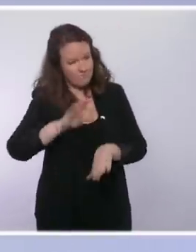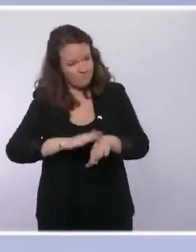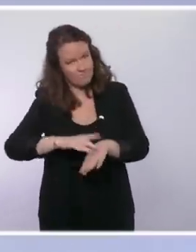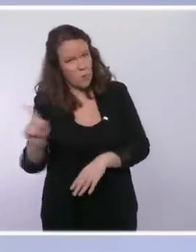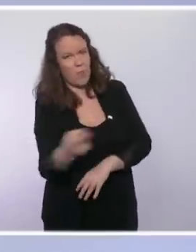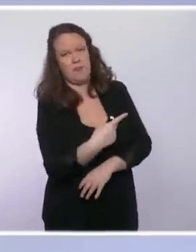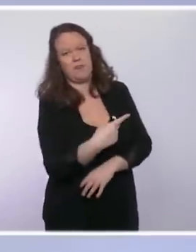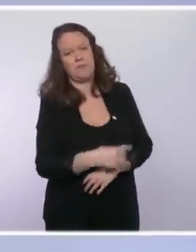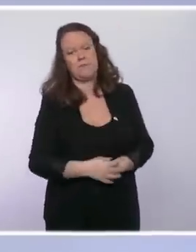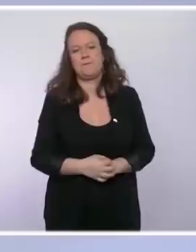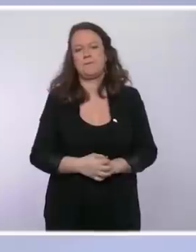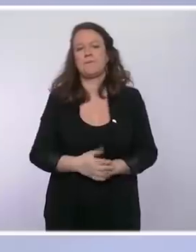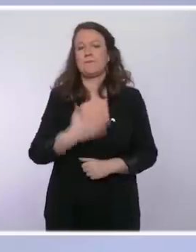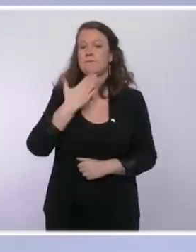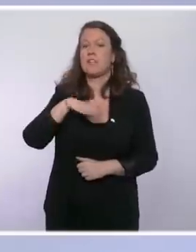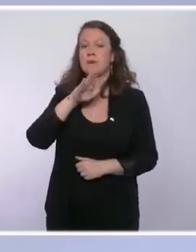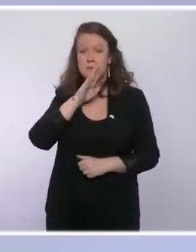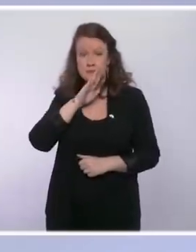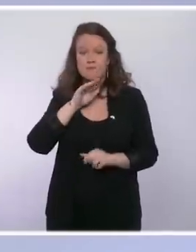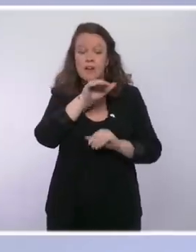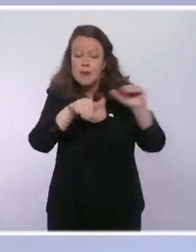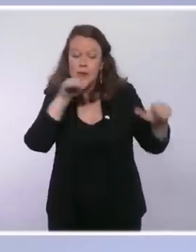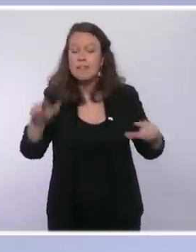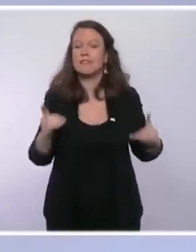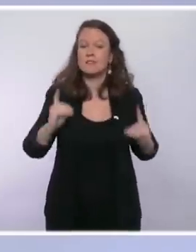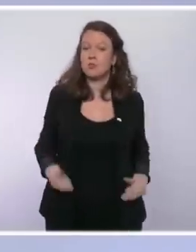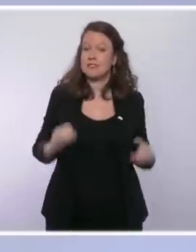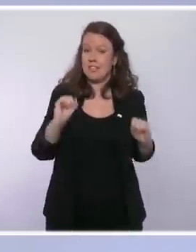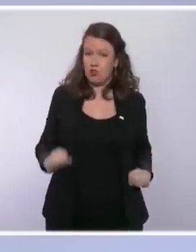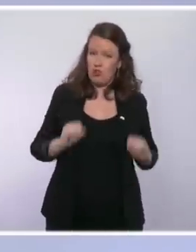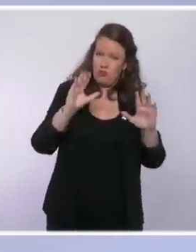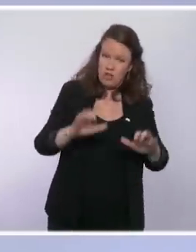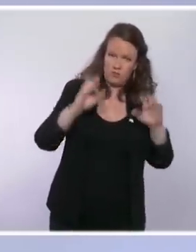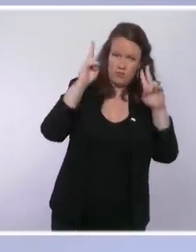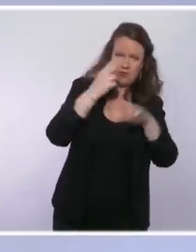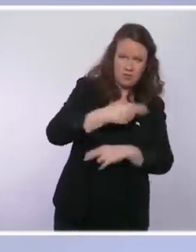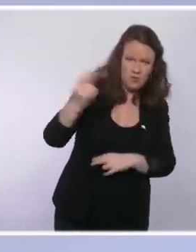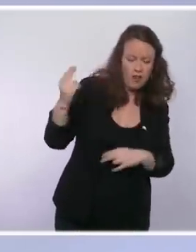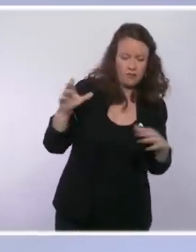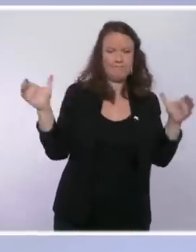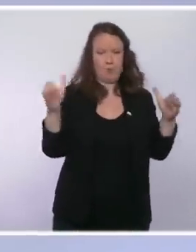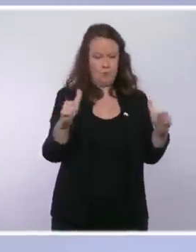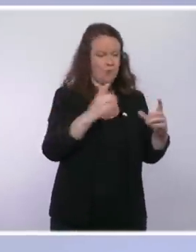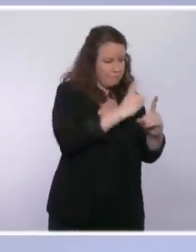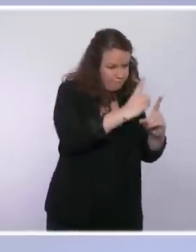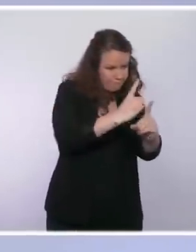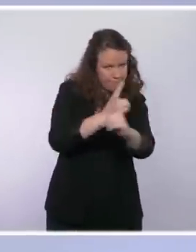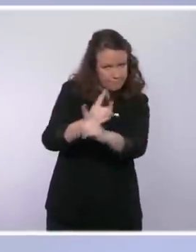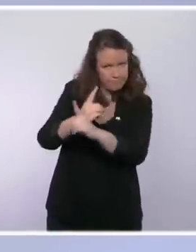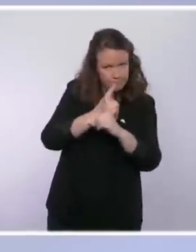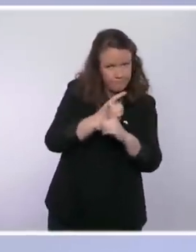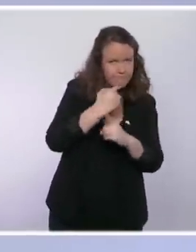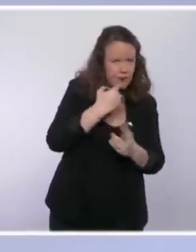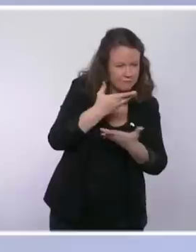seront présentées cet après-midi aux présidents des groupes parlementaires de l'Assemblée nationale et du Sénat et demain matin aux associations d'élus locaux.